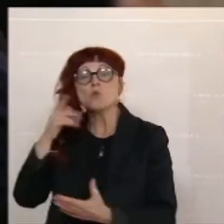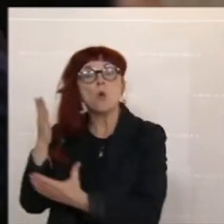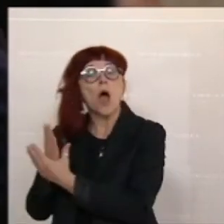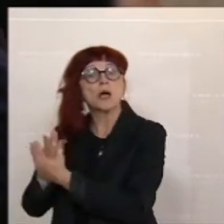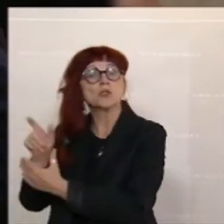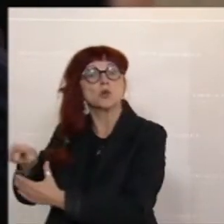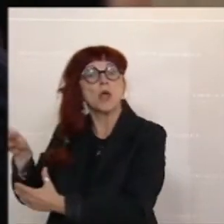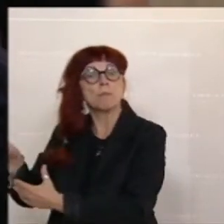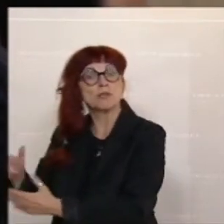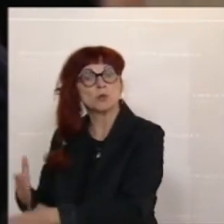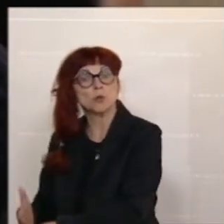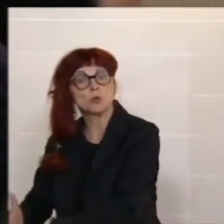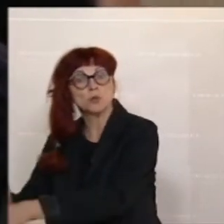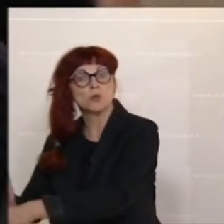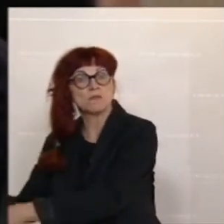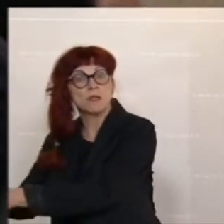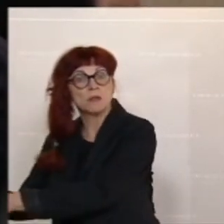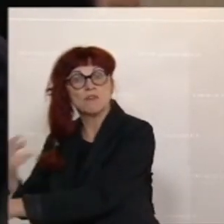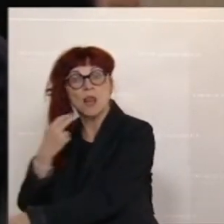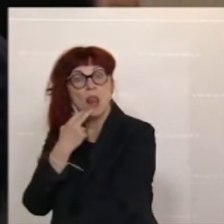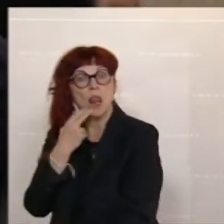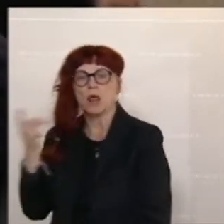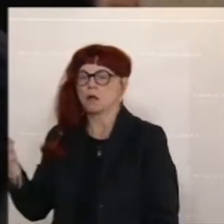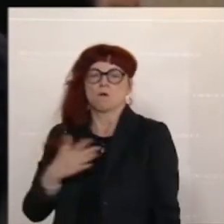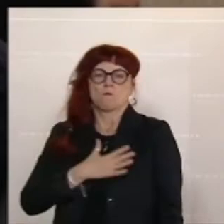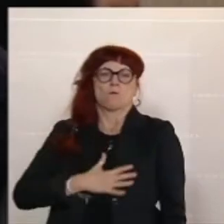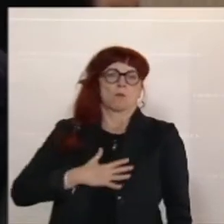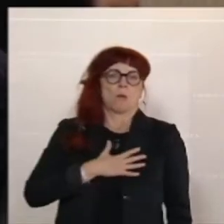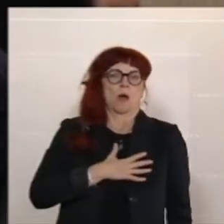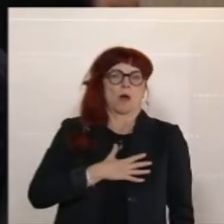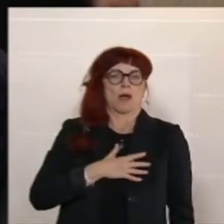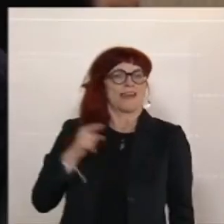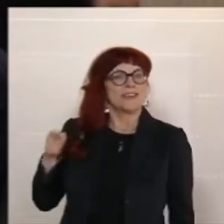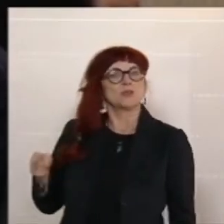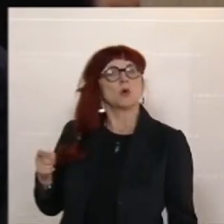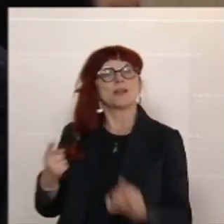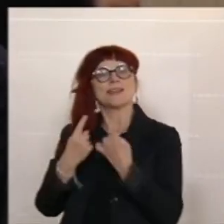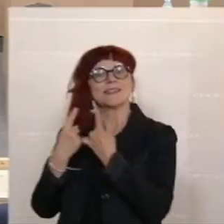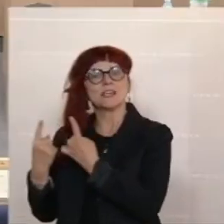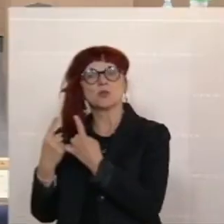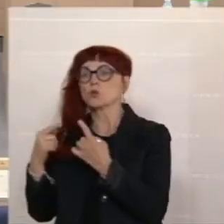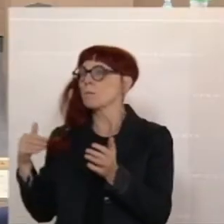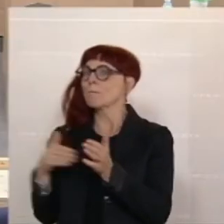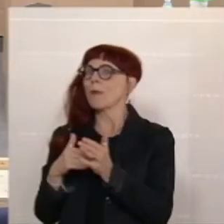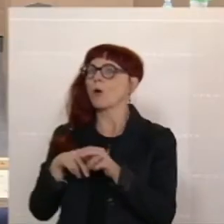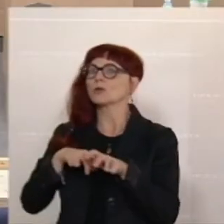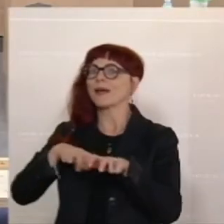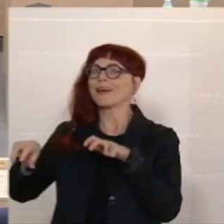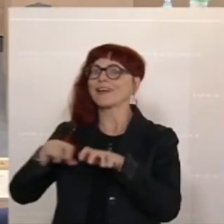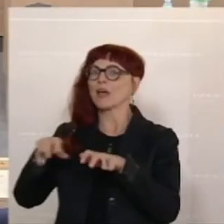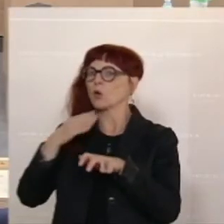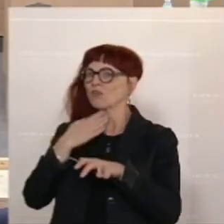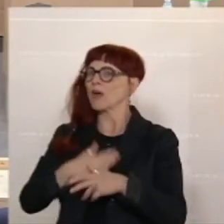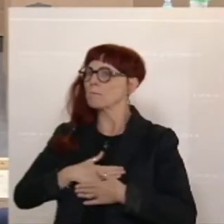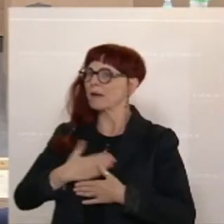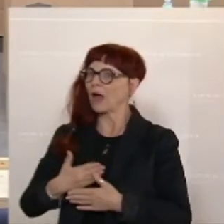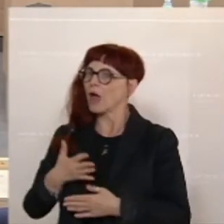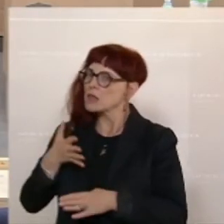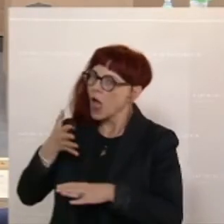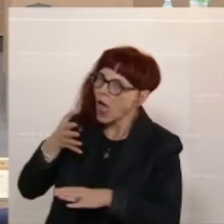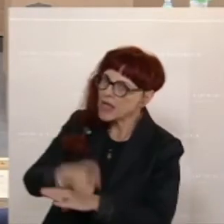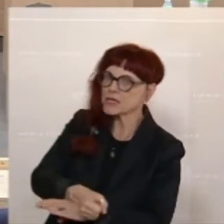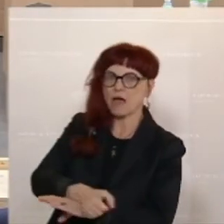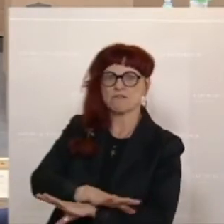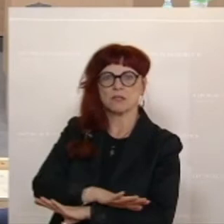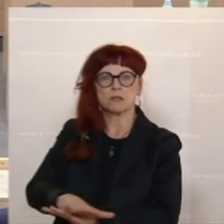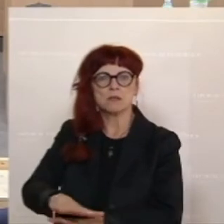Und das ist furchtbar. Weil es in so einer Situation braucht, eine Regierung, die bereit ist einzugreifen und die Not